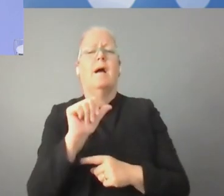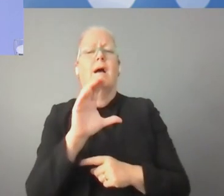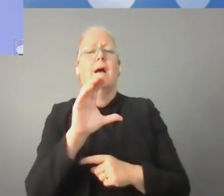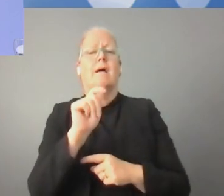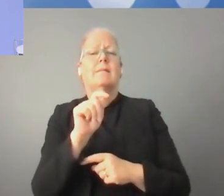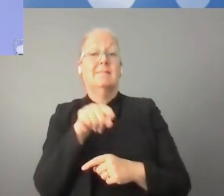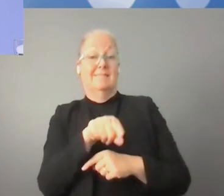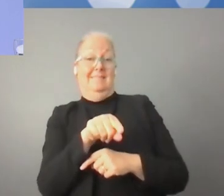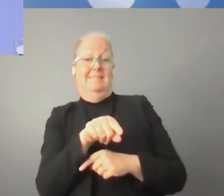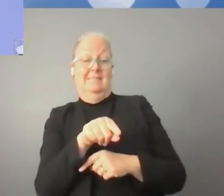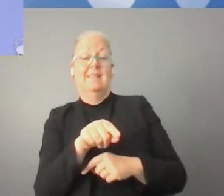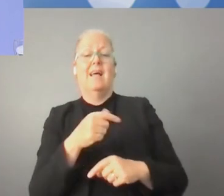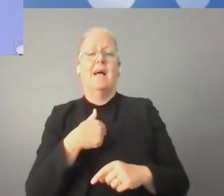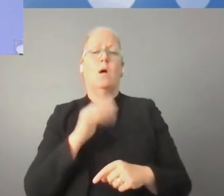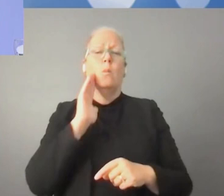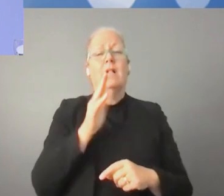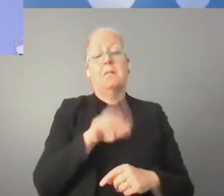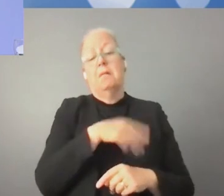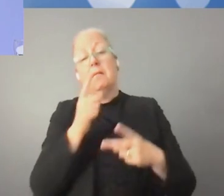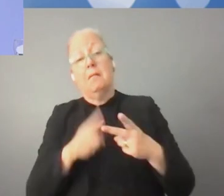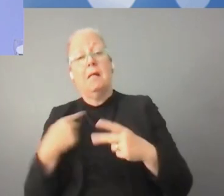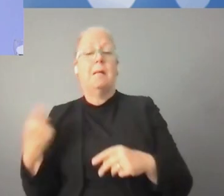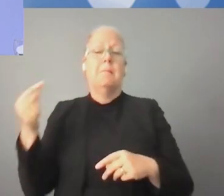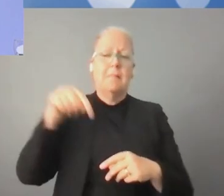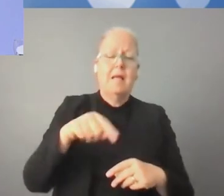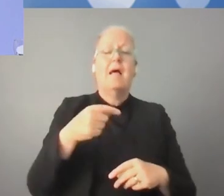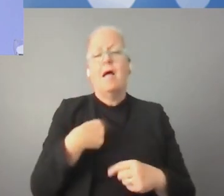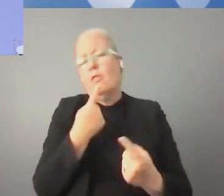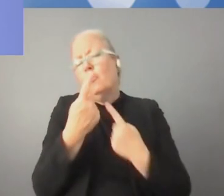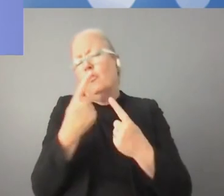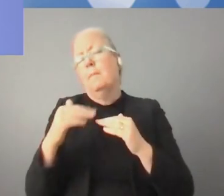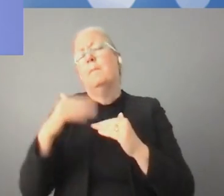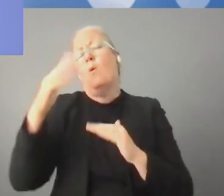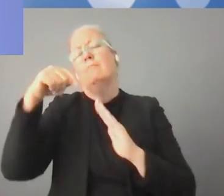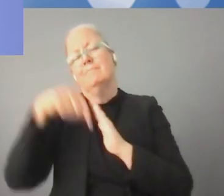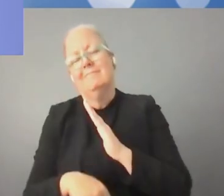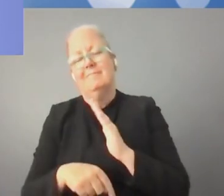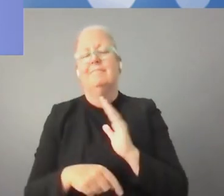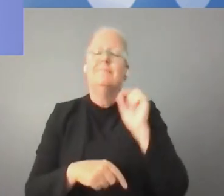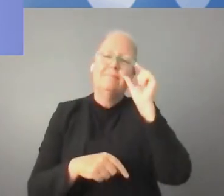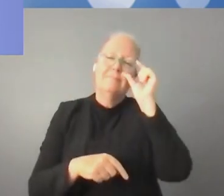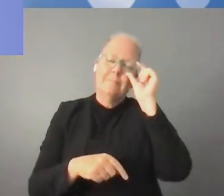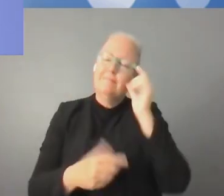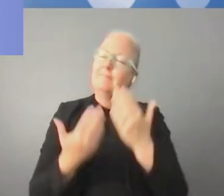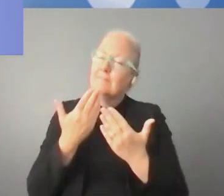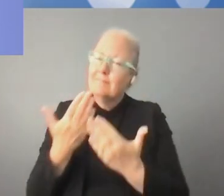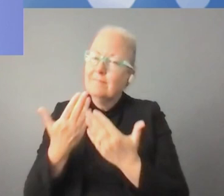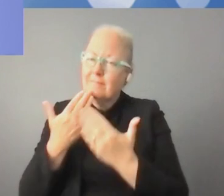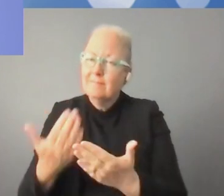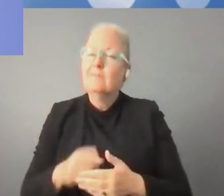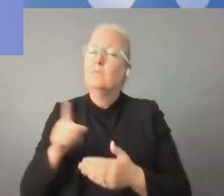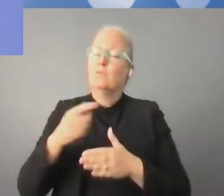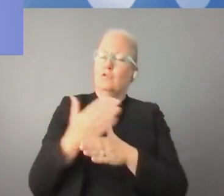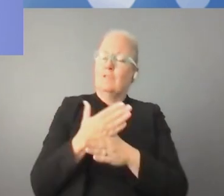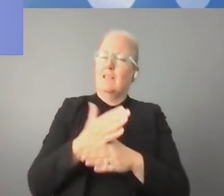ونتحدث عن Global Digital Contact وسوف أتحدث عنها في الدورة